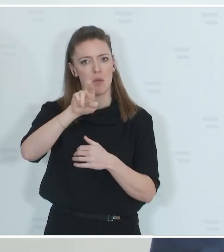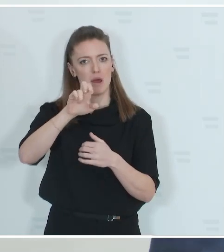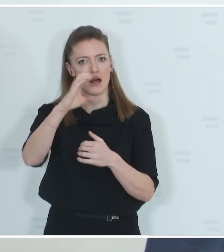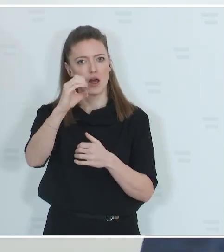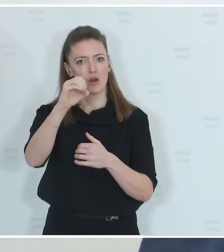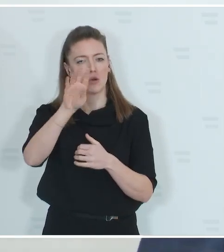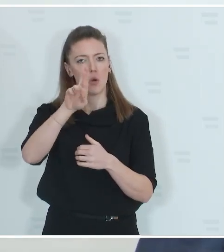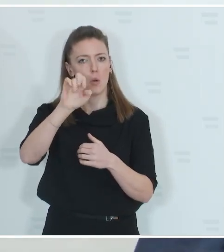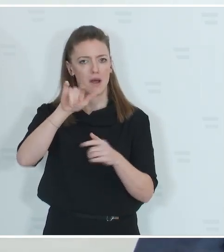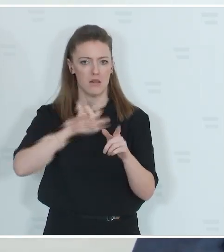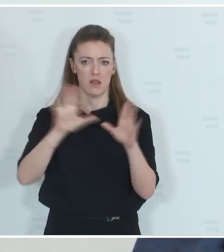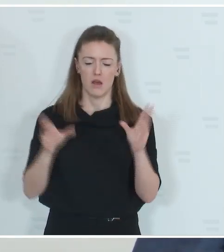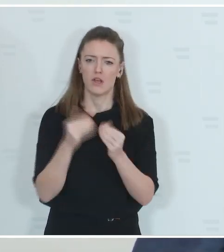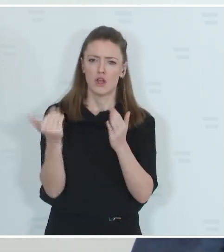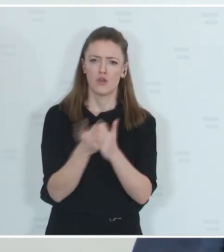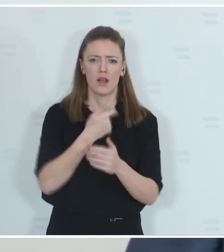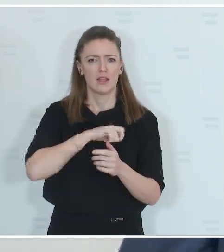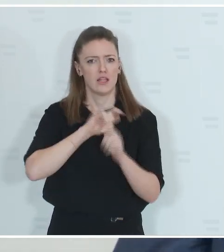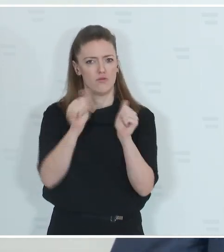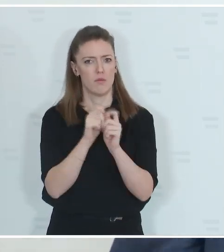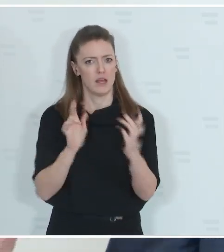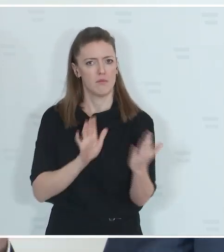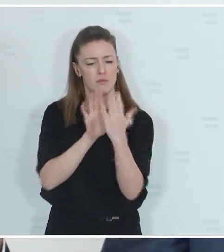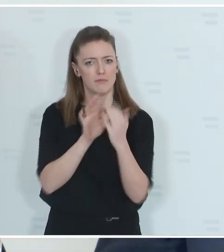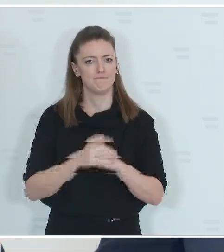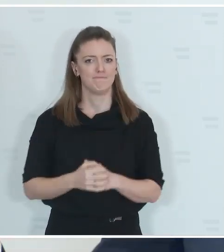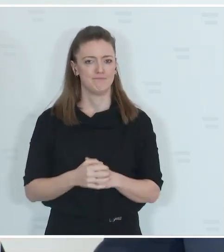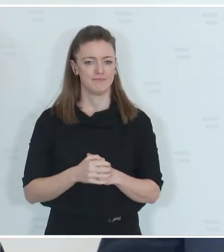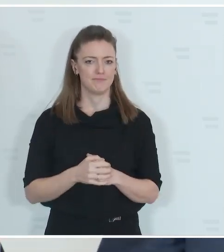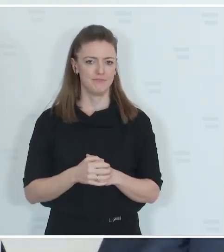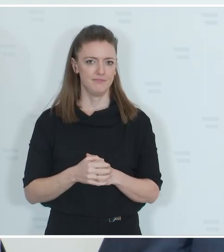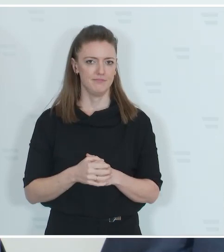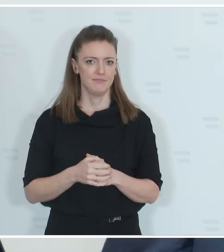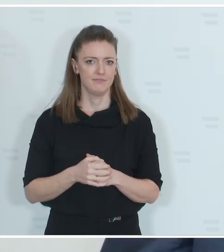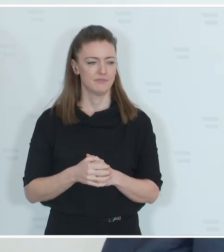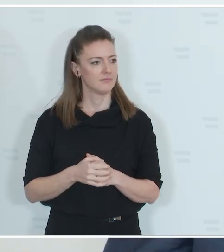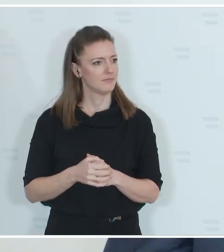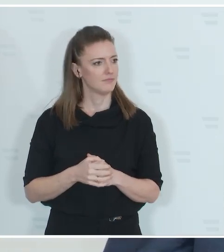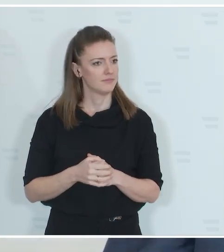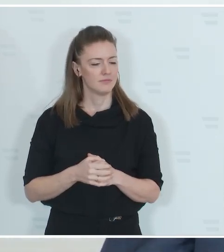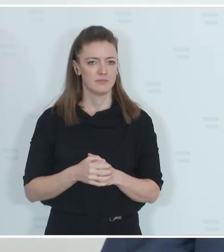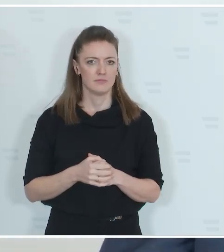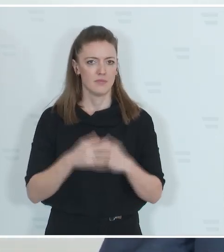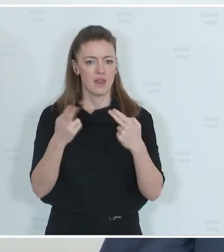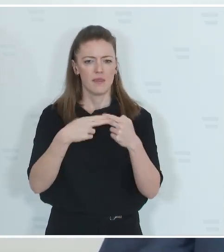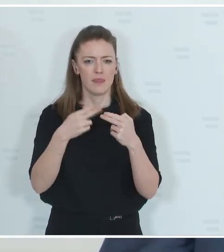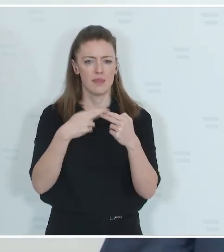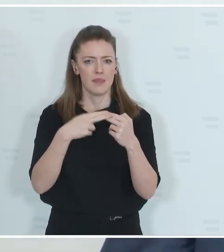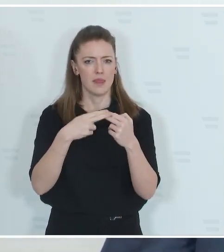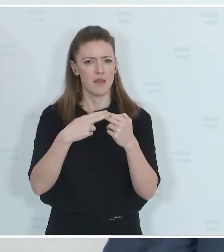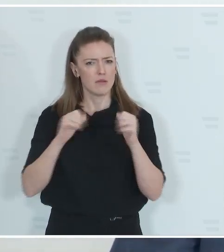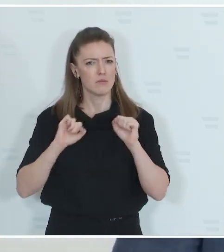wie wir diesen neuen Kriminalitätsformen begegnen. Neben einer schlagkräftigen, modernen und